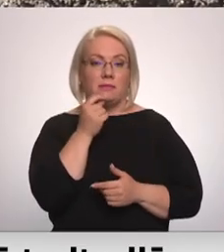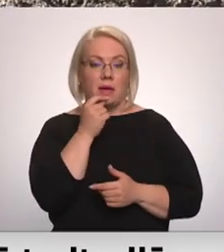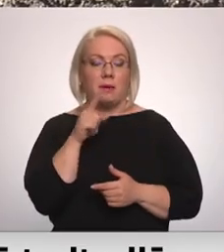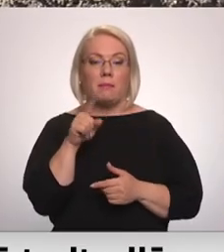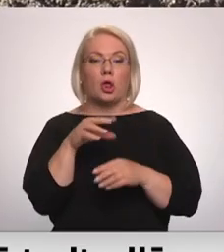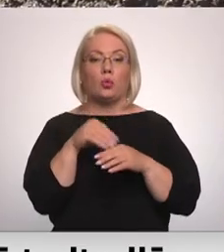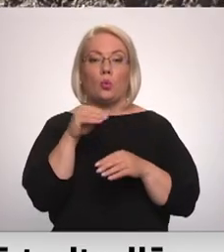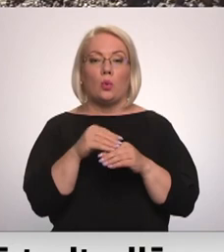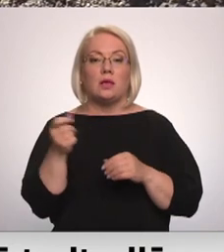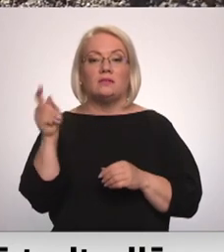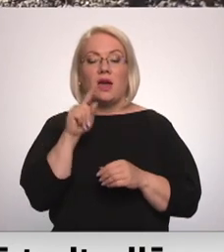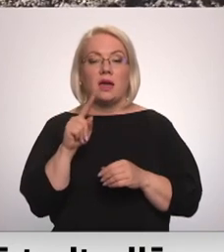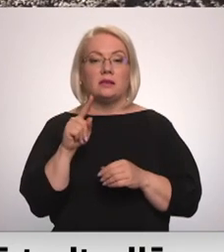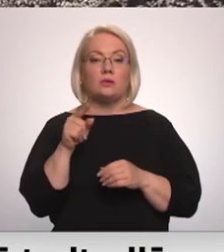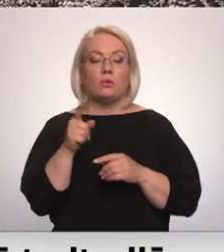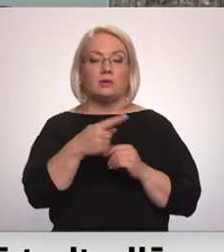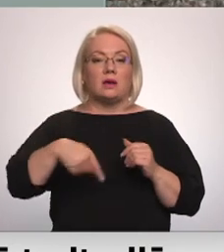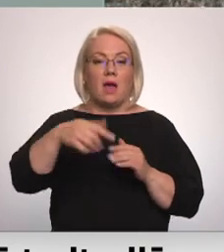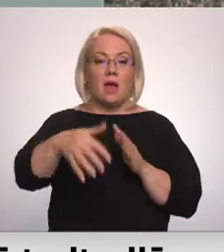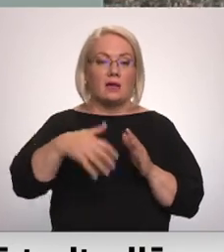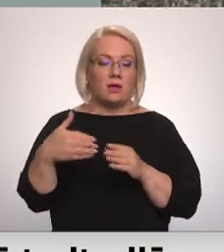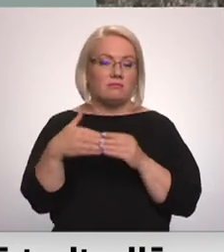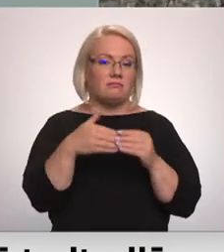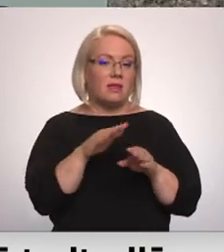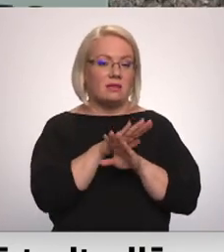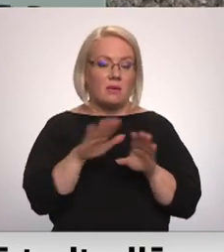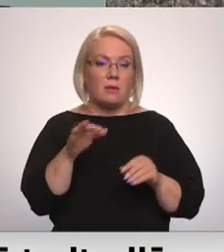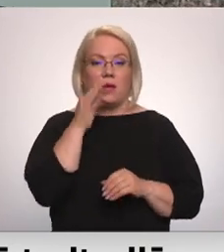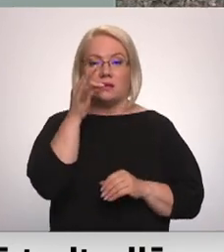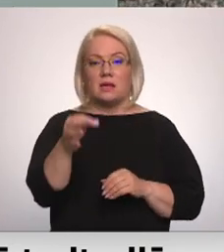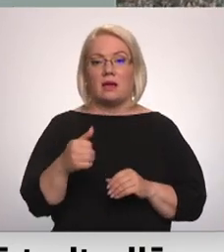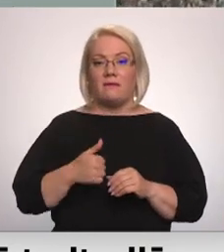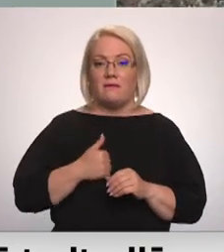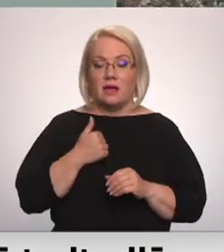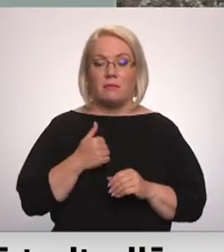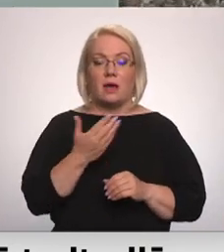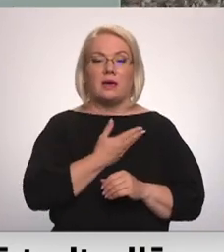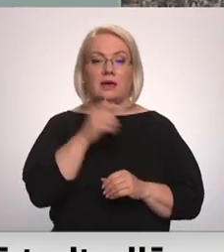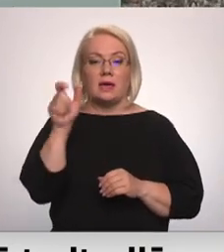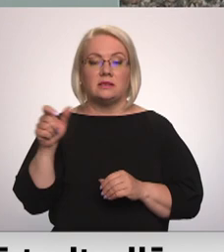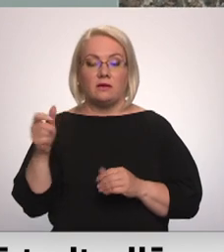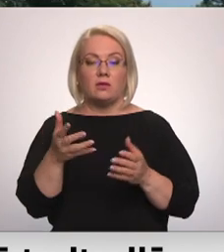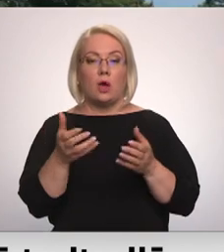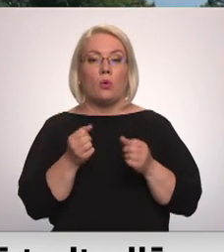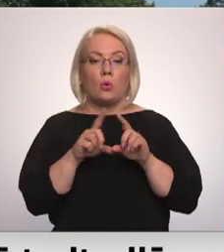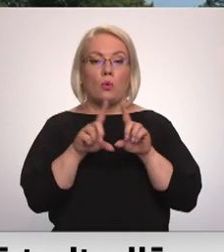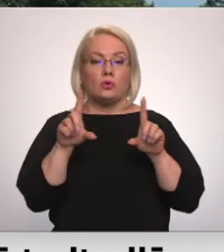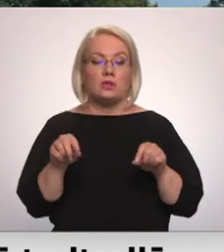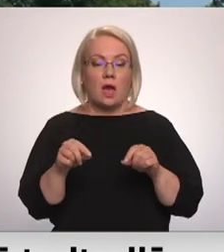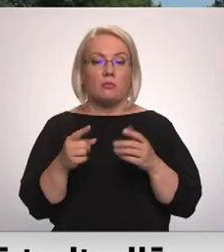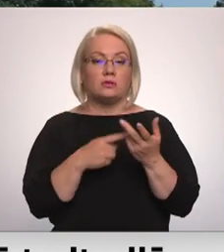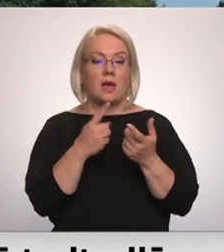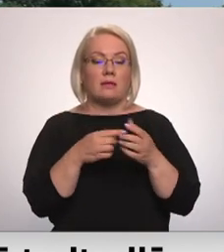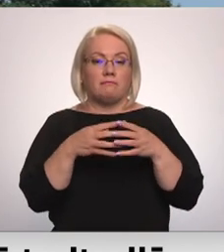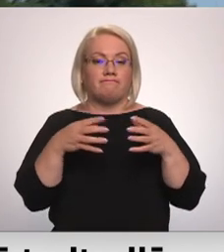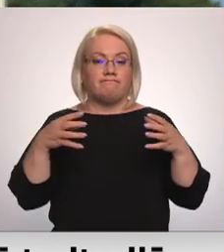visticamāk vairs uz karjeru netikšot vēstas. Tomēr, kā dzīst uzņēmumā, iedzīvotāju un uzņēmumu skaitam ādažos palielnoties,